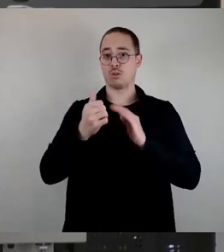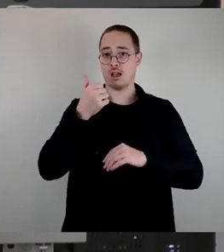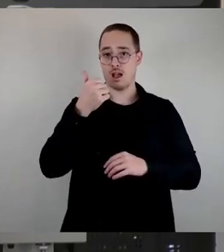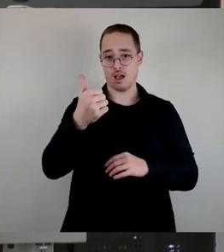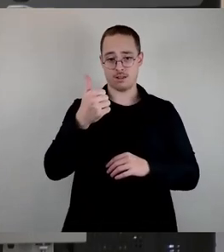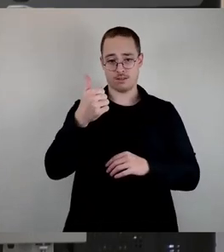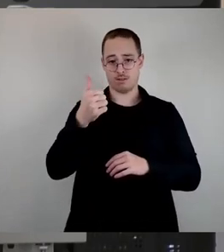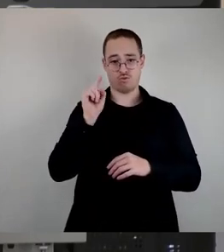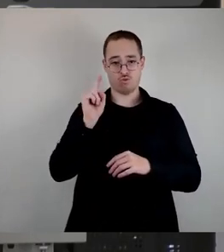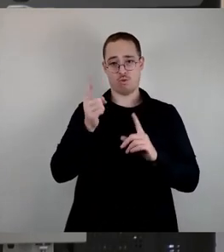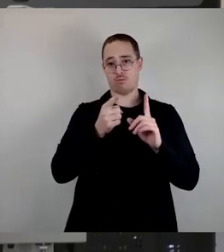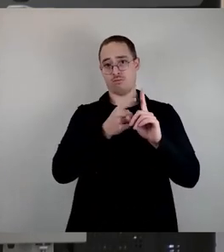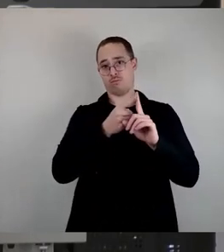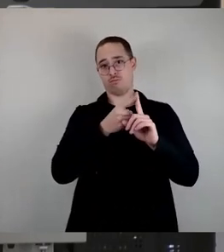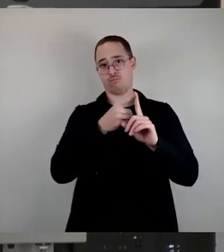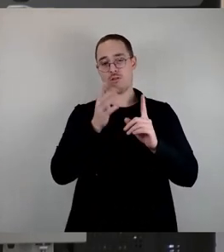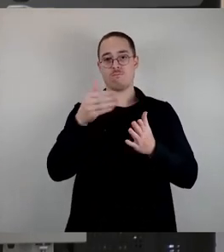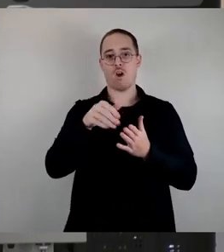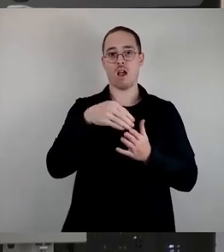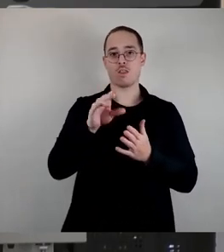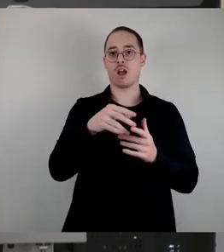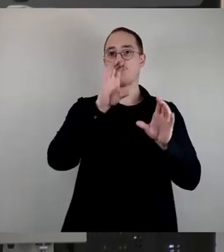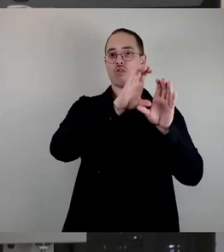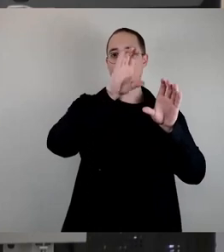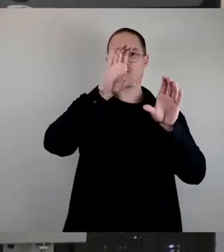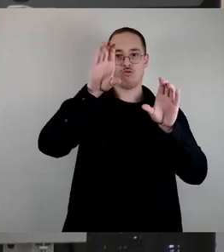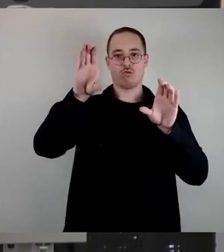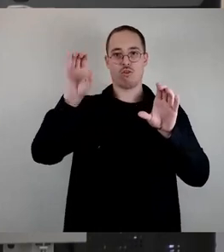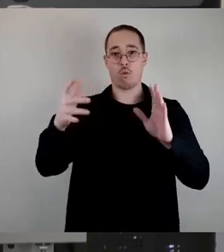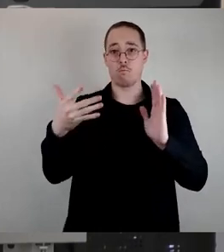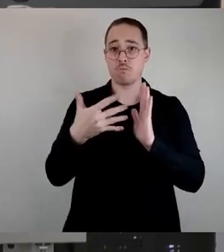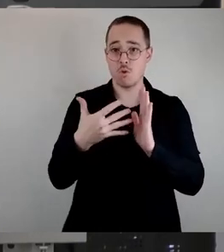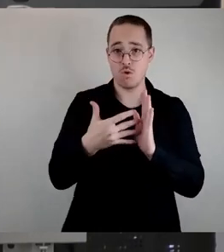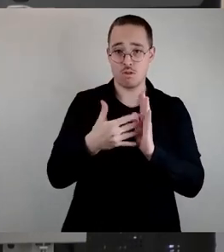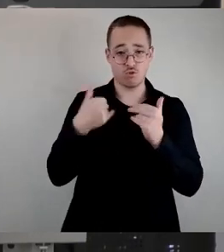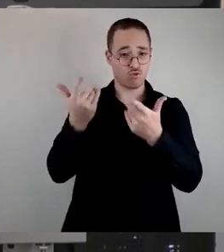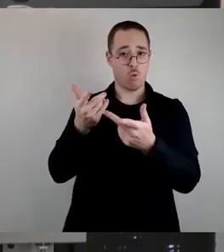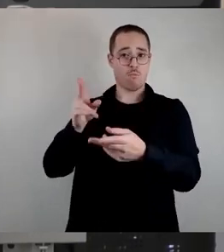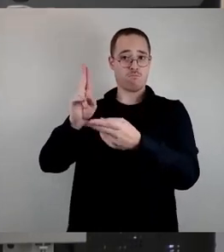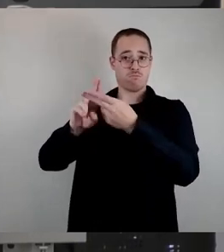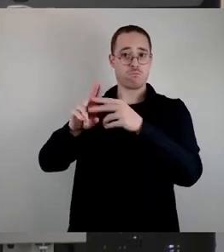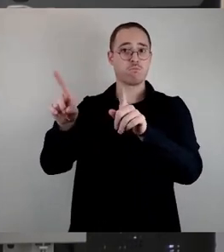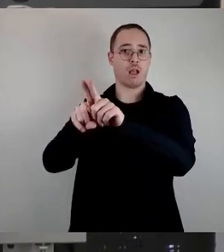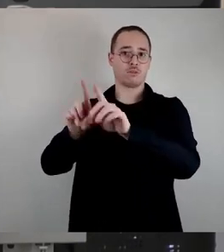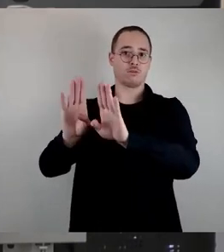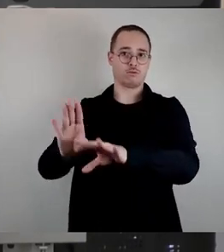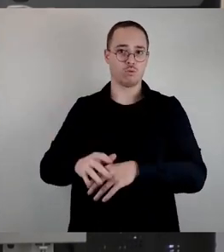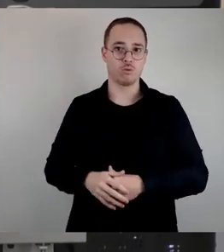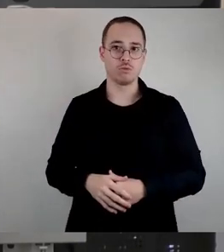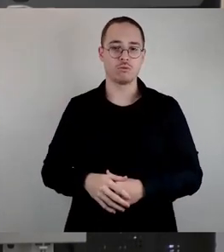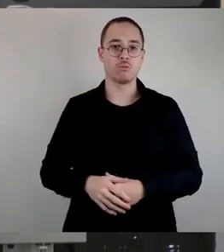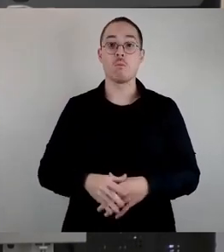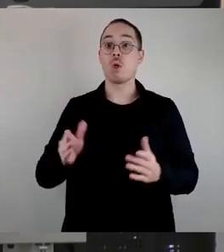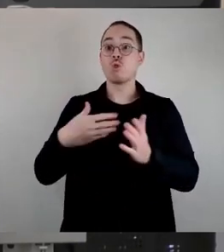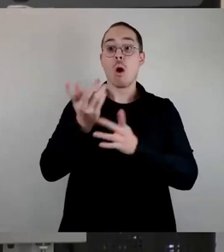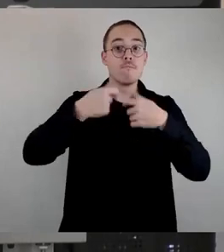weitere Standorte geprüft werden, die dafür geeignet sind. Uns ist klar, dass hier keine weiteren Neubauten herstellen.